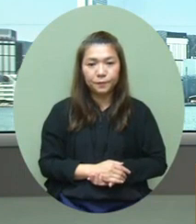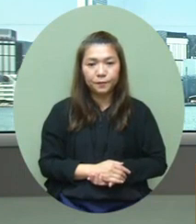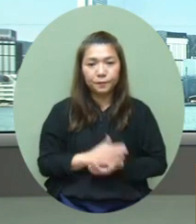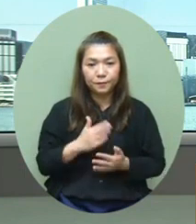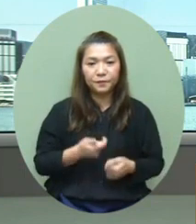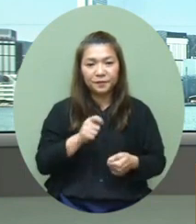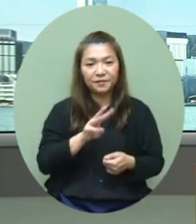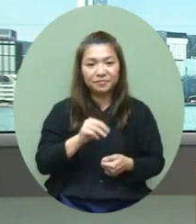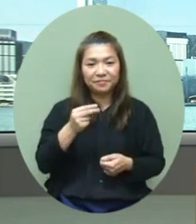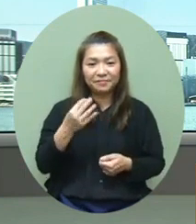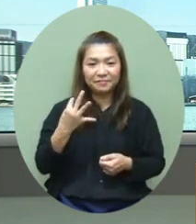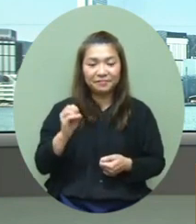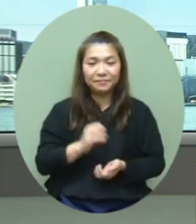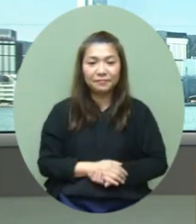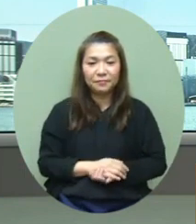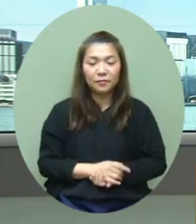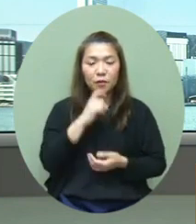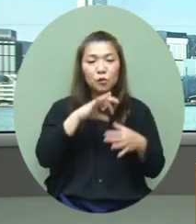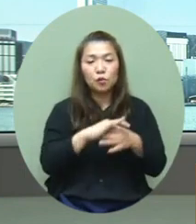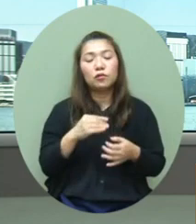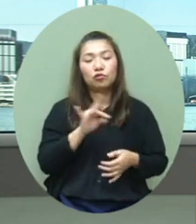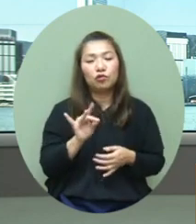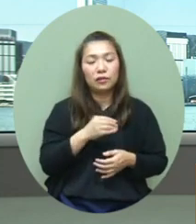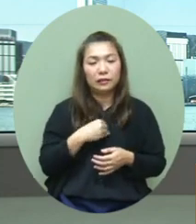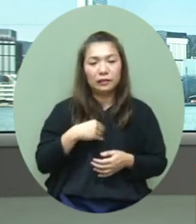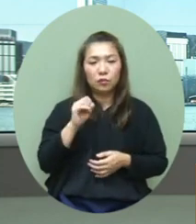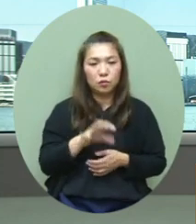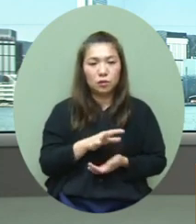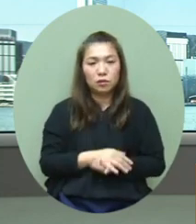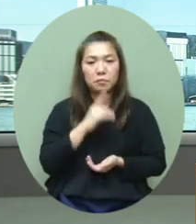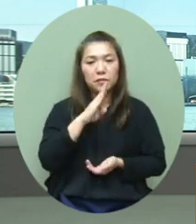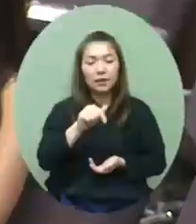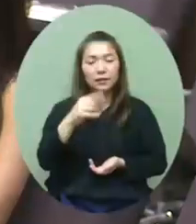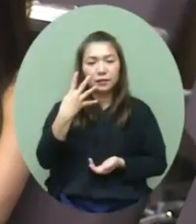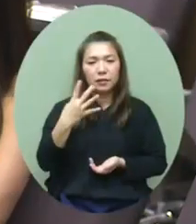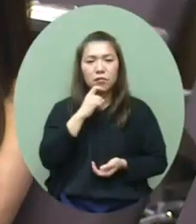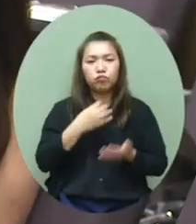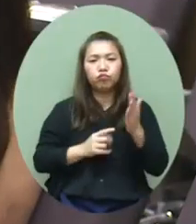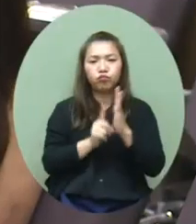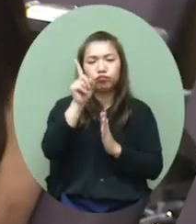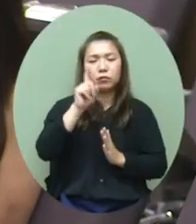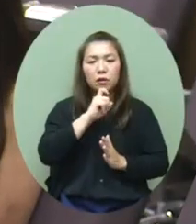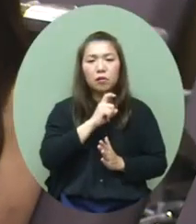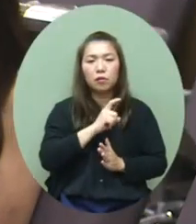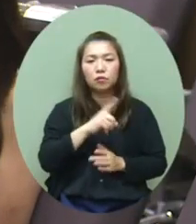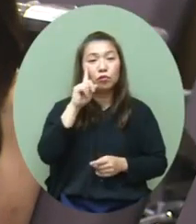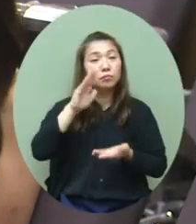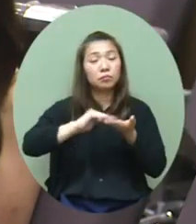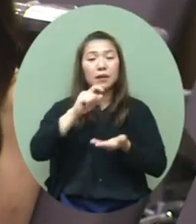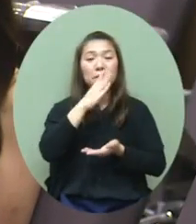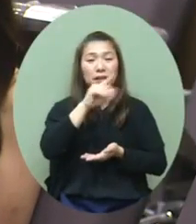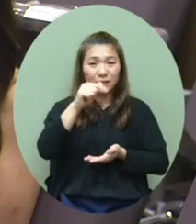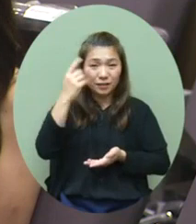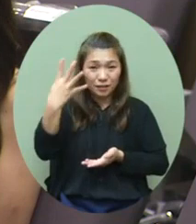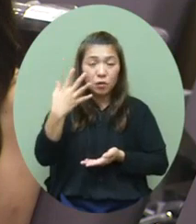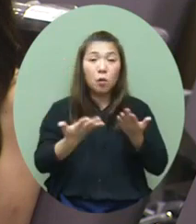LM730剛才阿張醫生開始就說到BA.的比例升想調查一下是不是在說BA.4